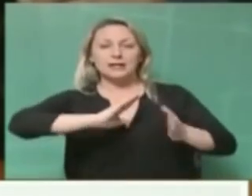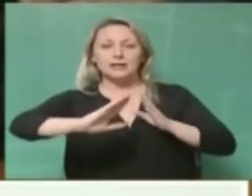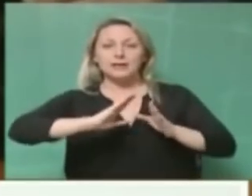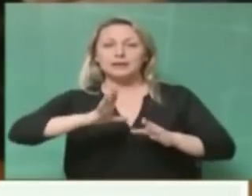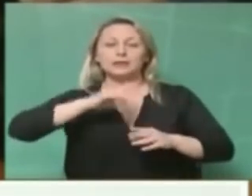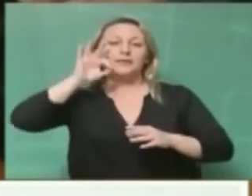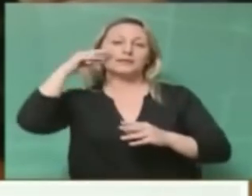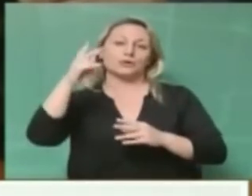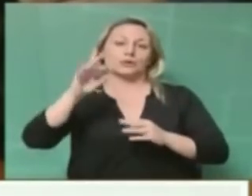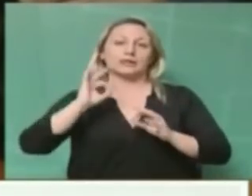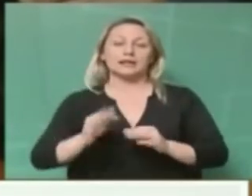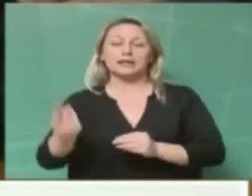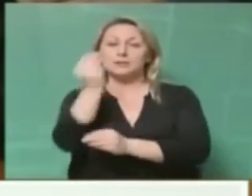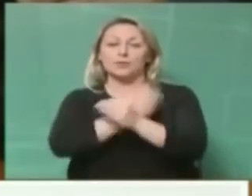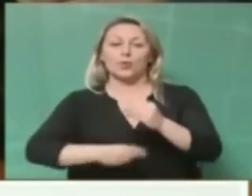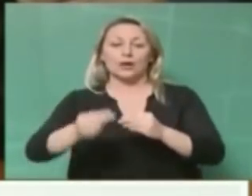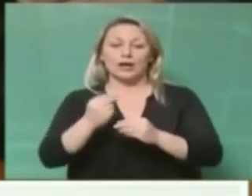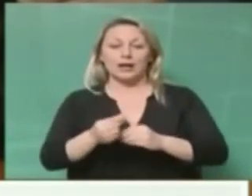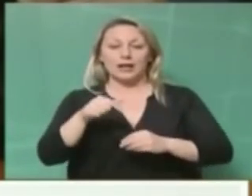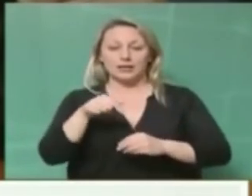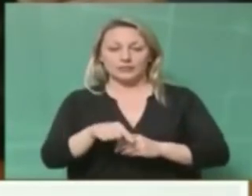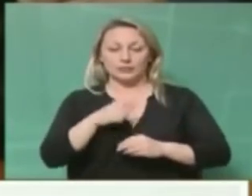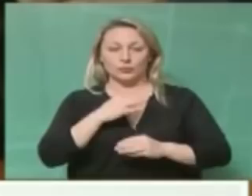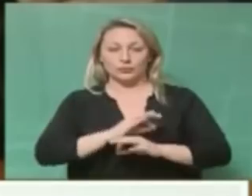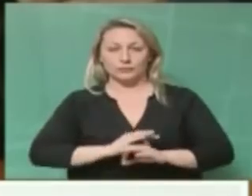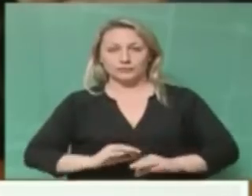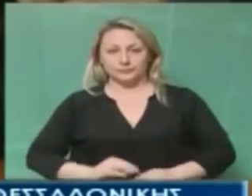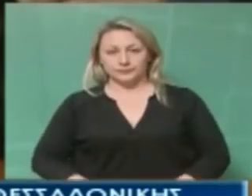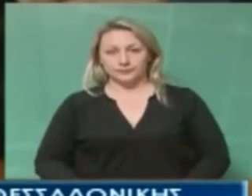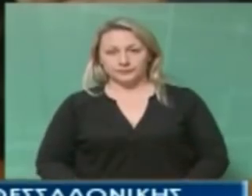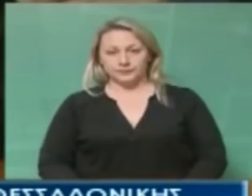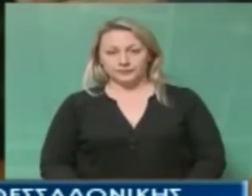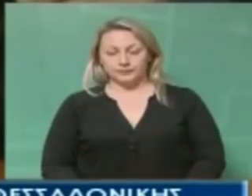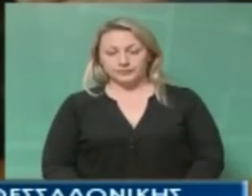λαό της πόλης. Και να ανοίξουμε κάποια στιγμή και την κουβέντα ευρύτερα για την καθαριότητα της ανάγκης.